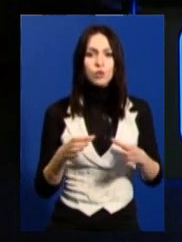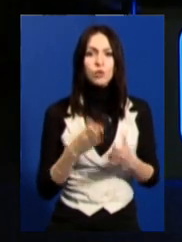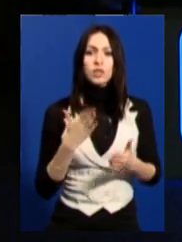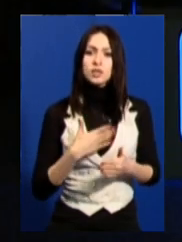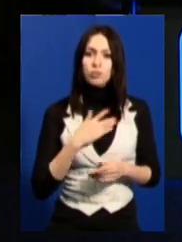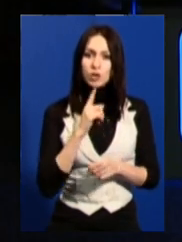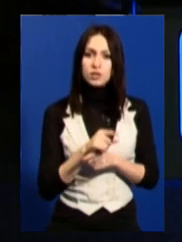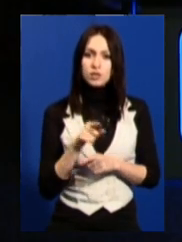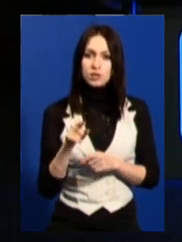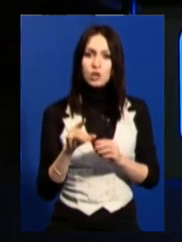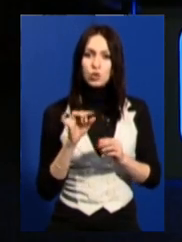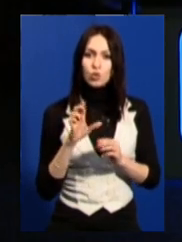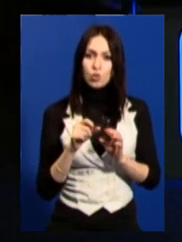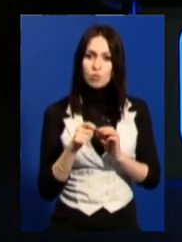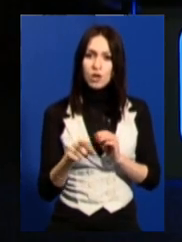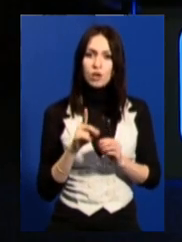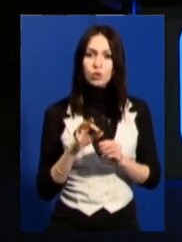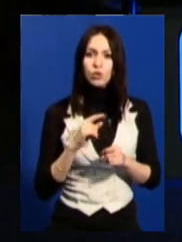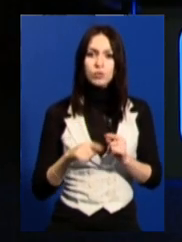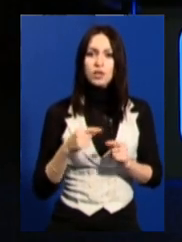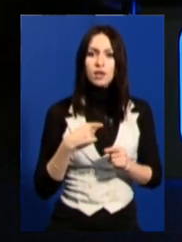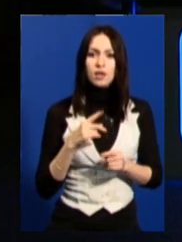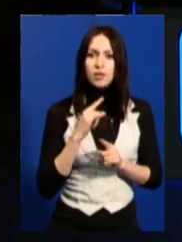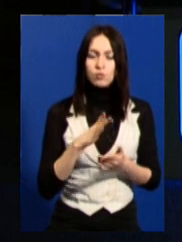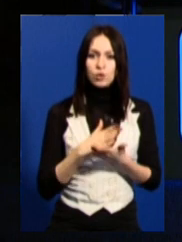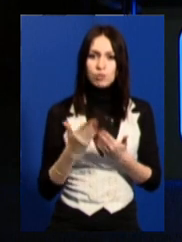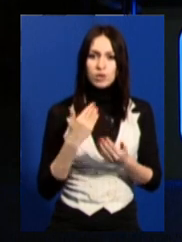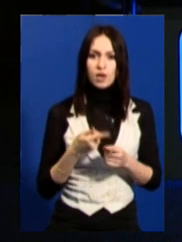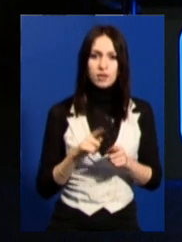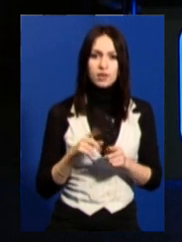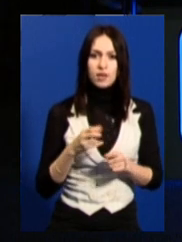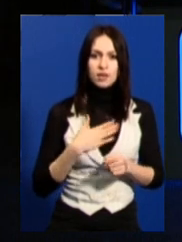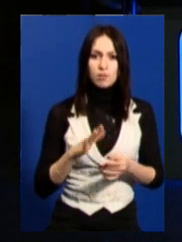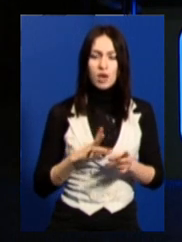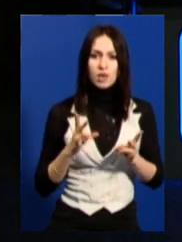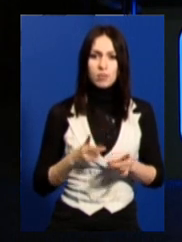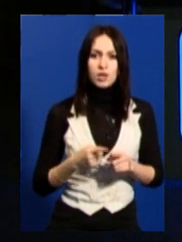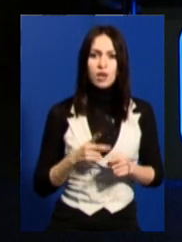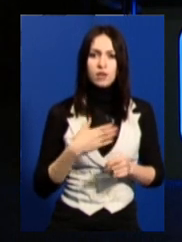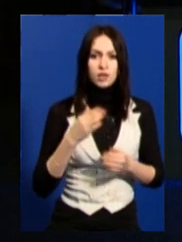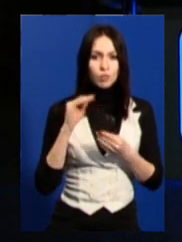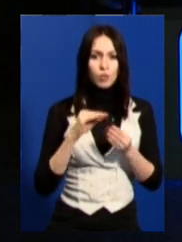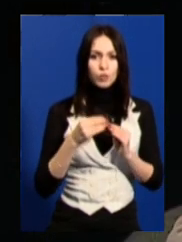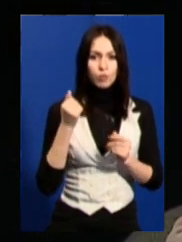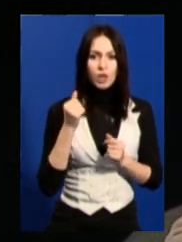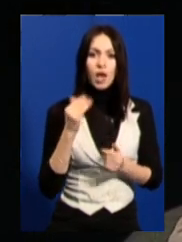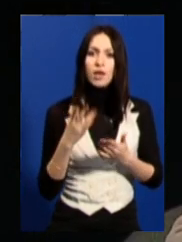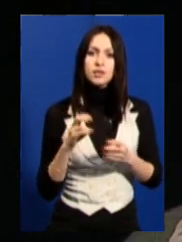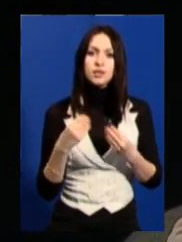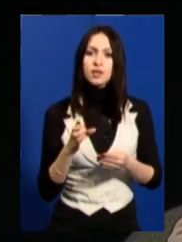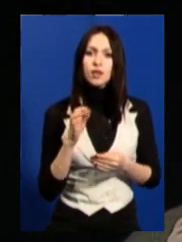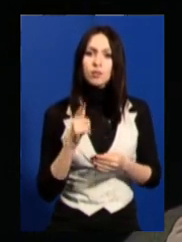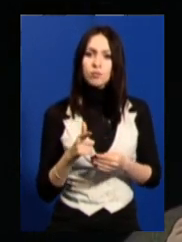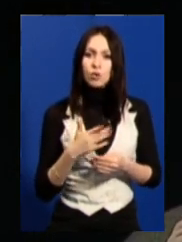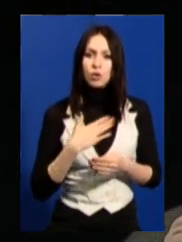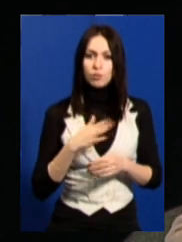мої сестри потечуть труби, то найшвидше я не буду мати до цього стосунку. Це не моя біда, це не мій клопіт. А от якщо, не дай Боже, їй чоловік